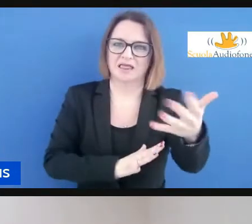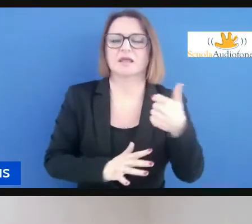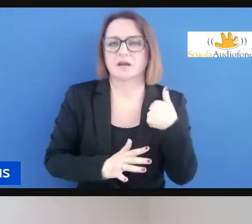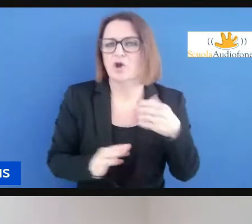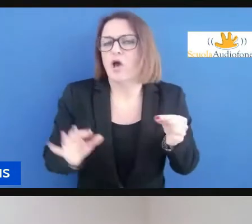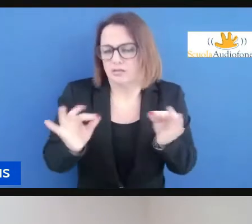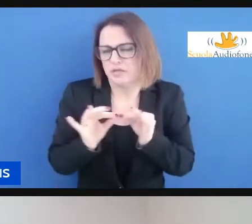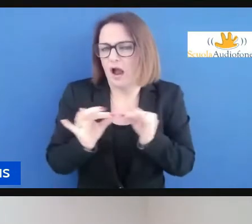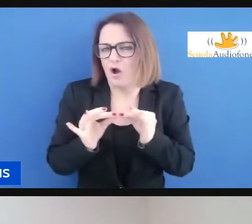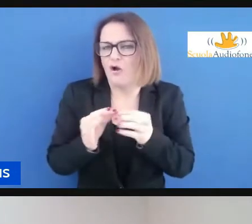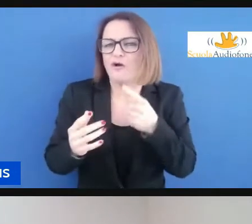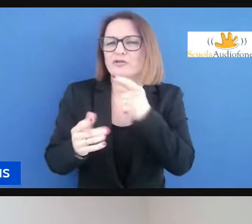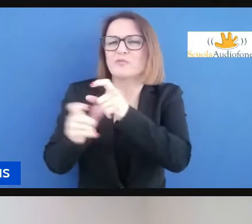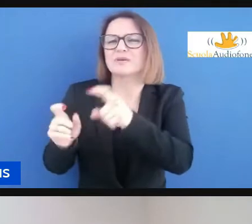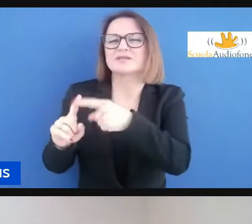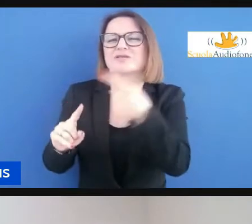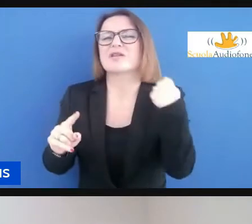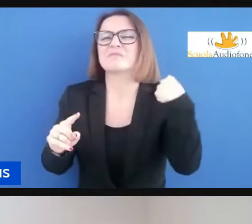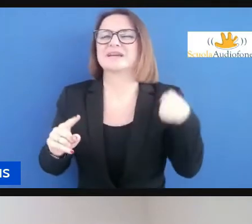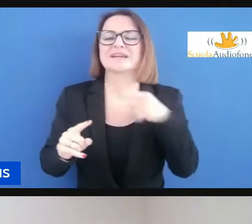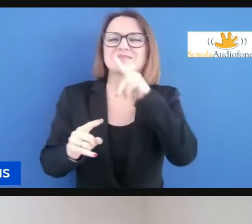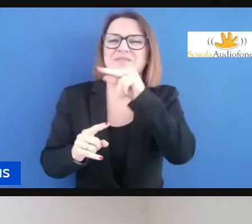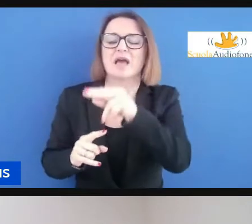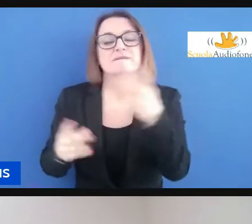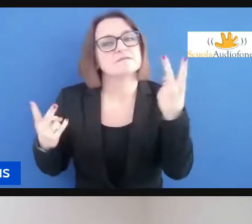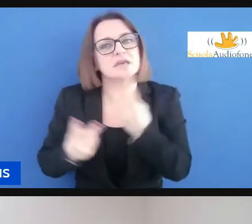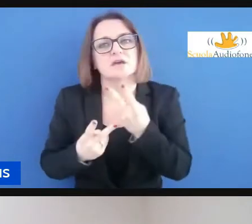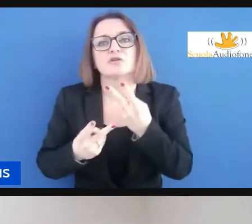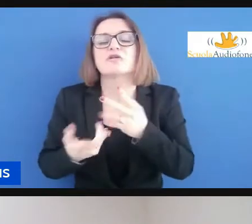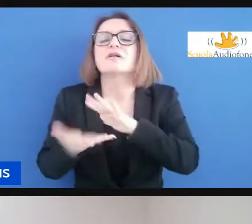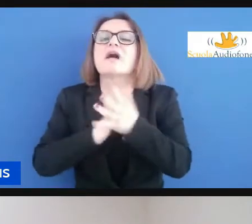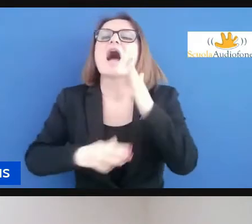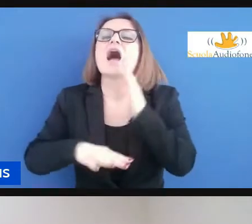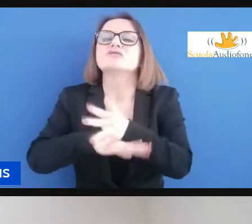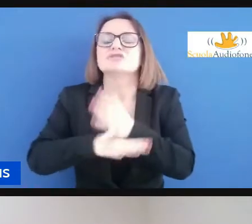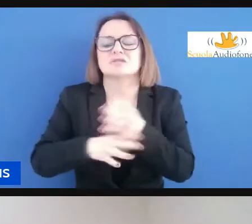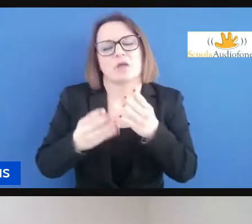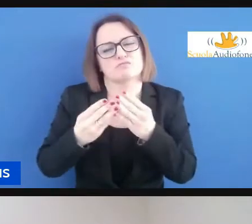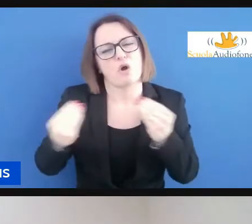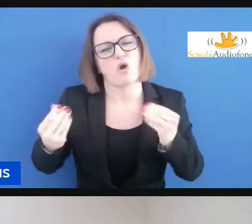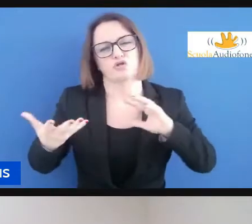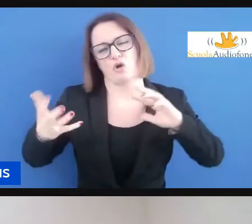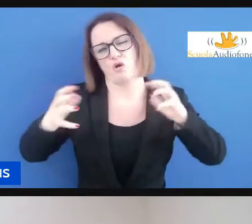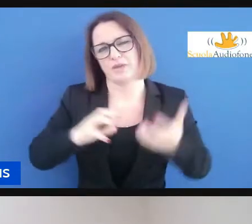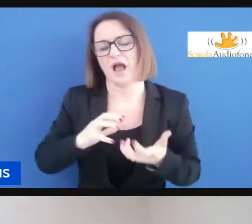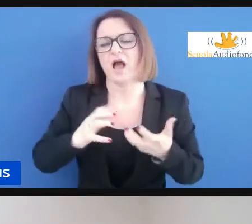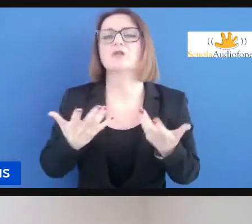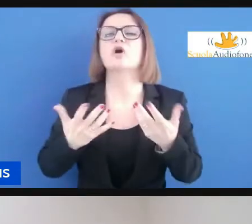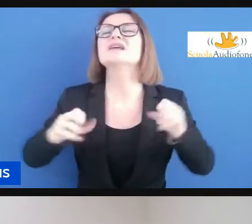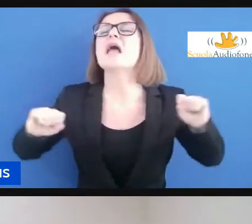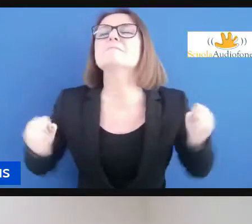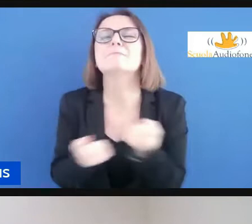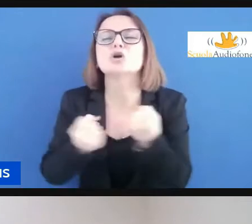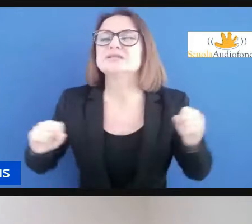prima ma è molto molto complesso non impossibile molto difficile